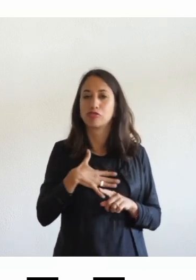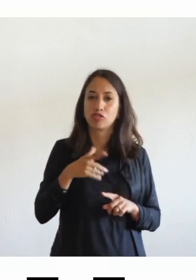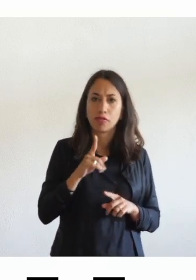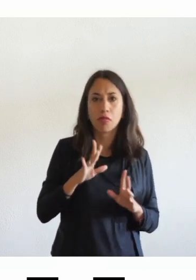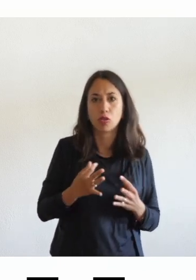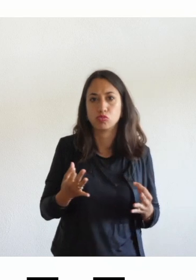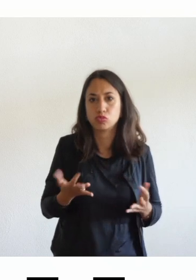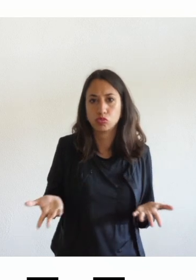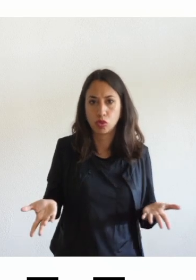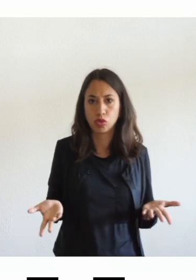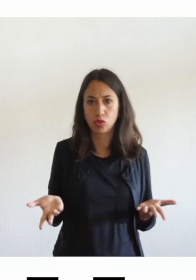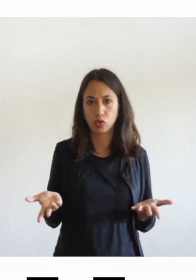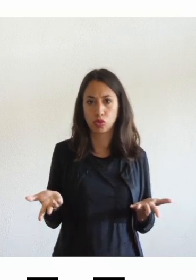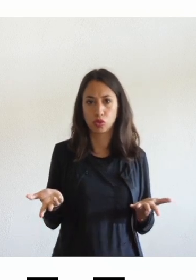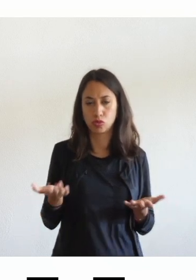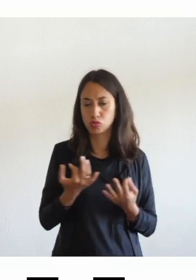giusto perché